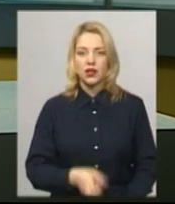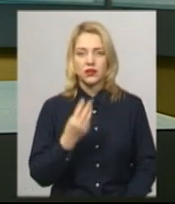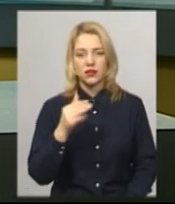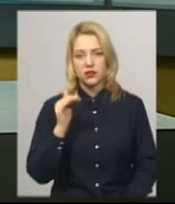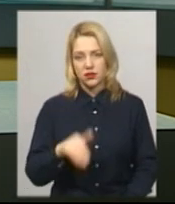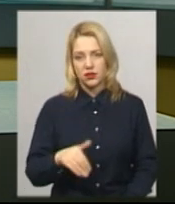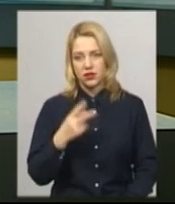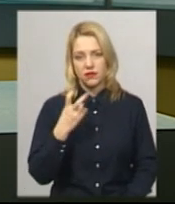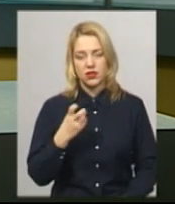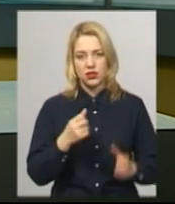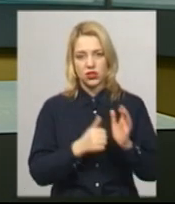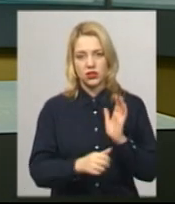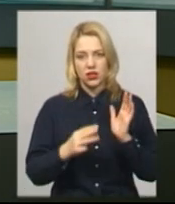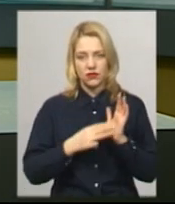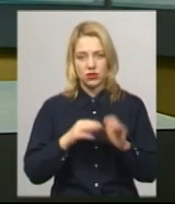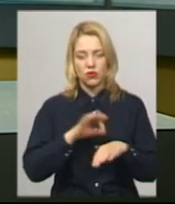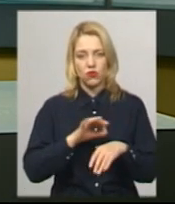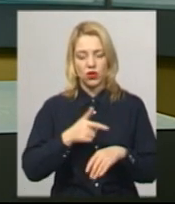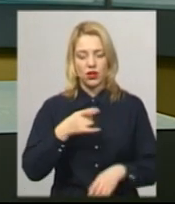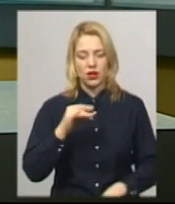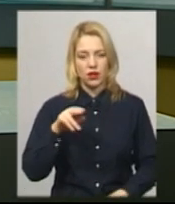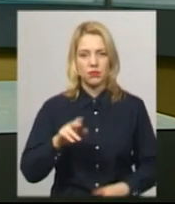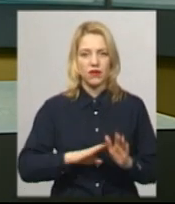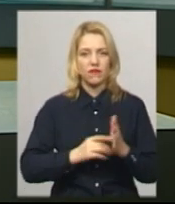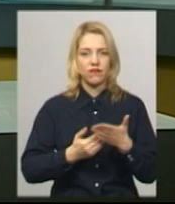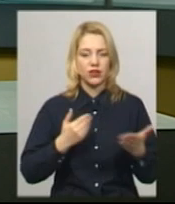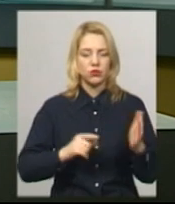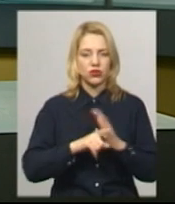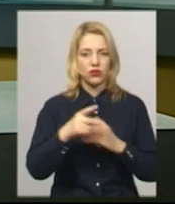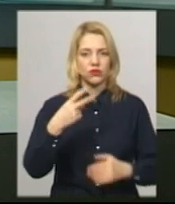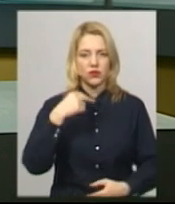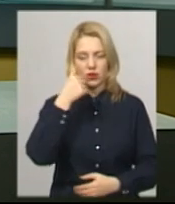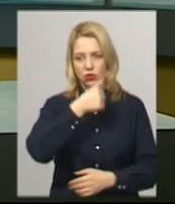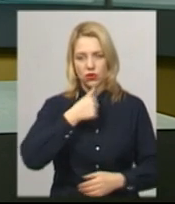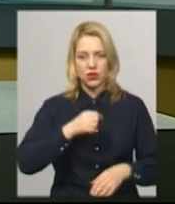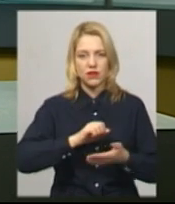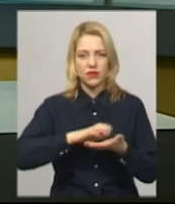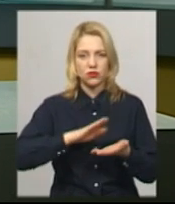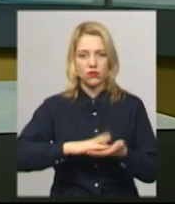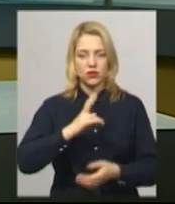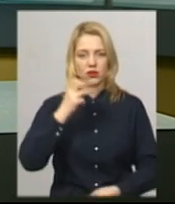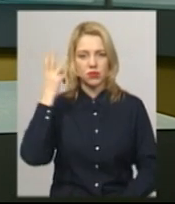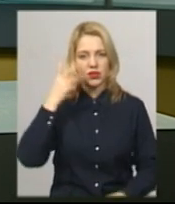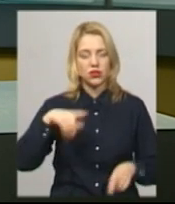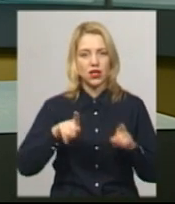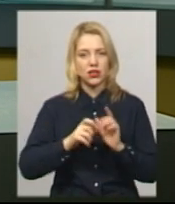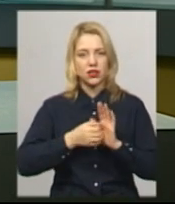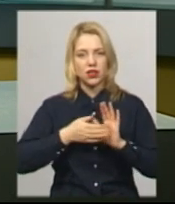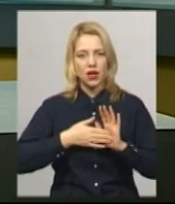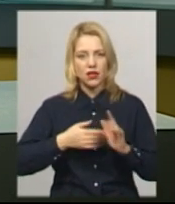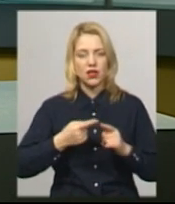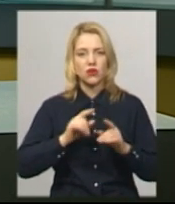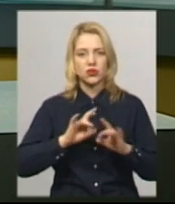13 268 хворих на грип від початку 2020 року зафіксовано на Хмельниччині. Такі дані наводять у